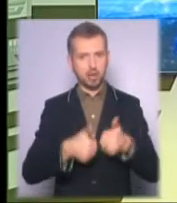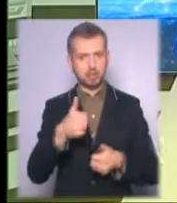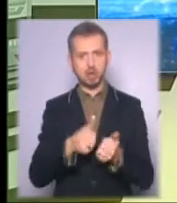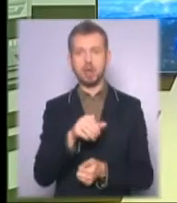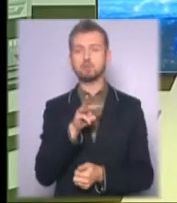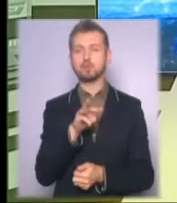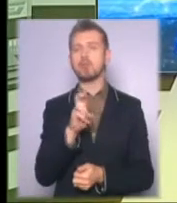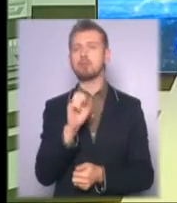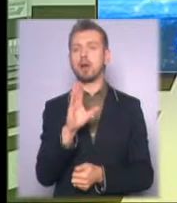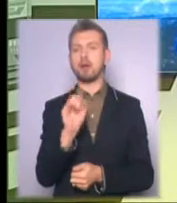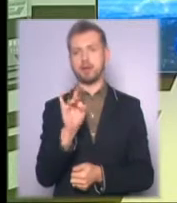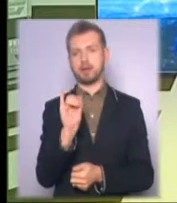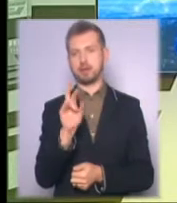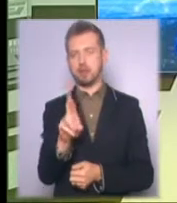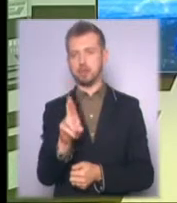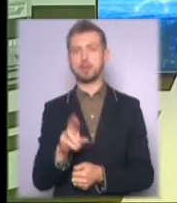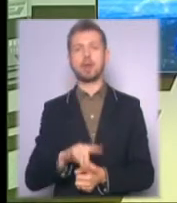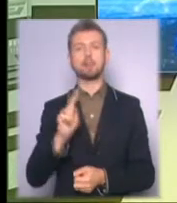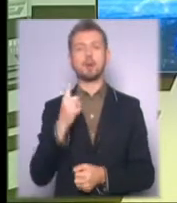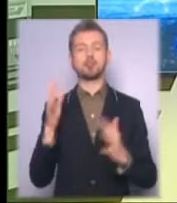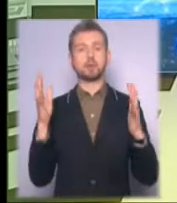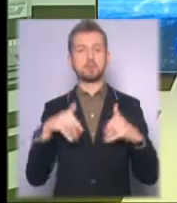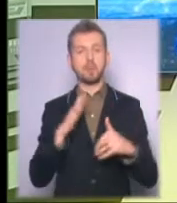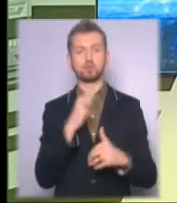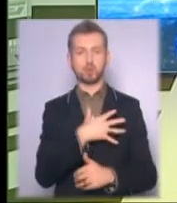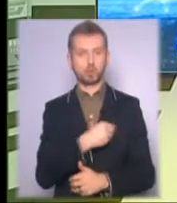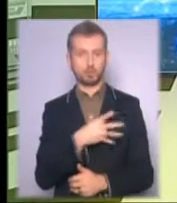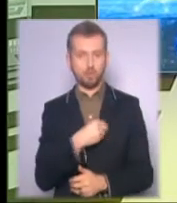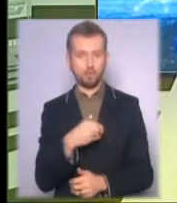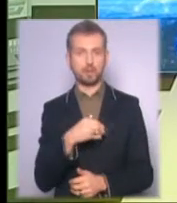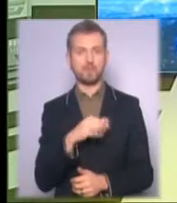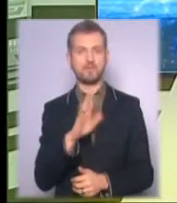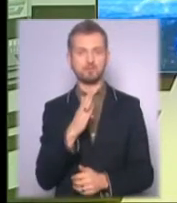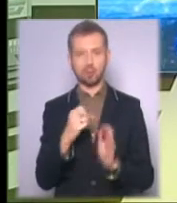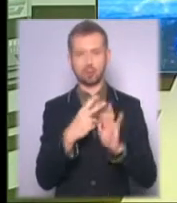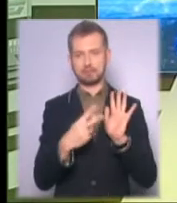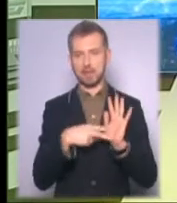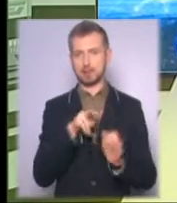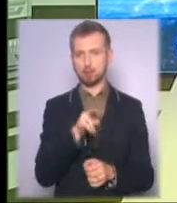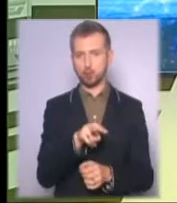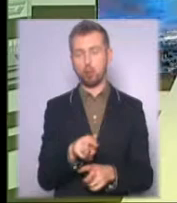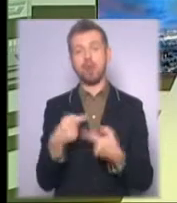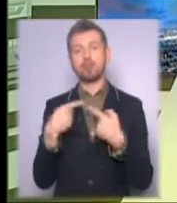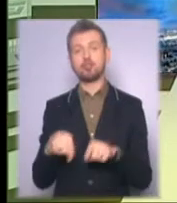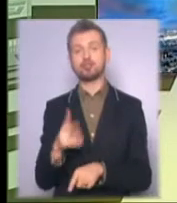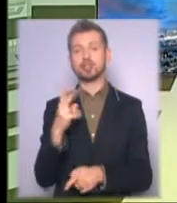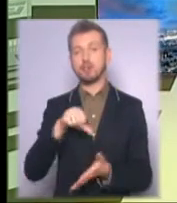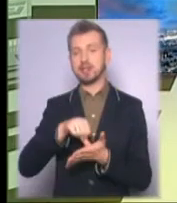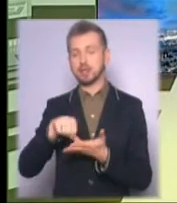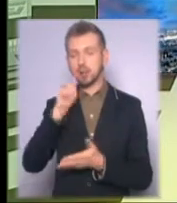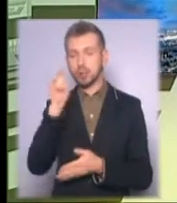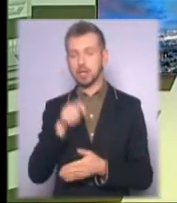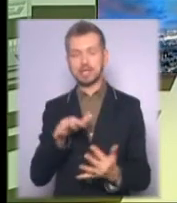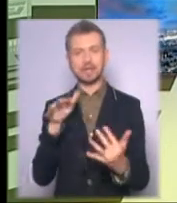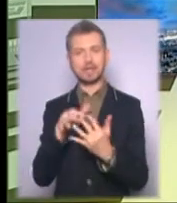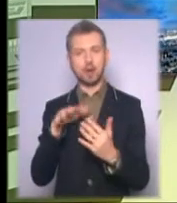Мюнхенську Баварію. Перший матч шахтар проведе у Львові у вівторок 17 лютого. Інші два представники України зіграють